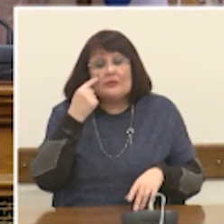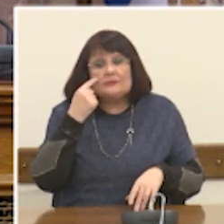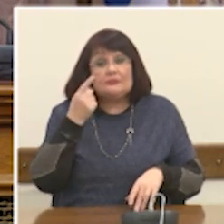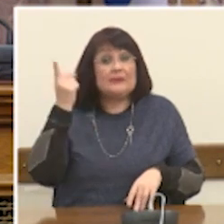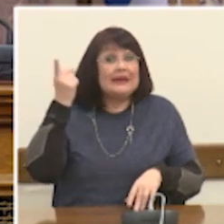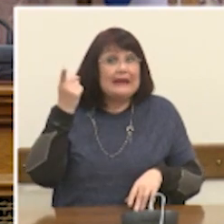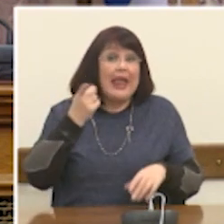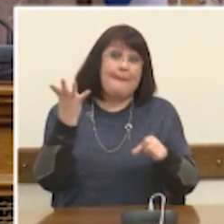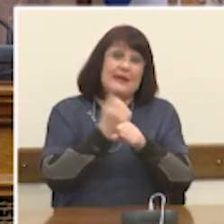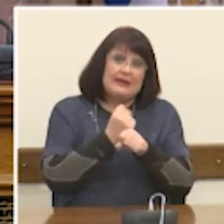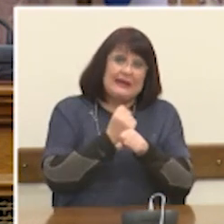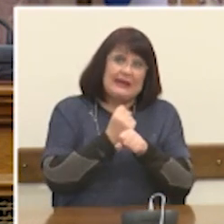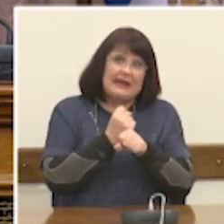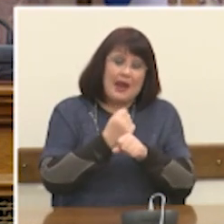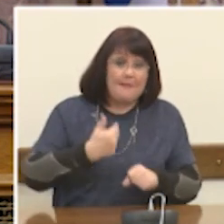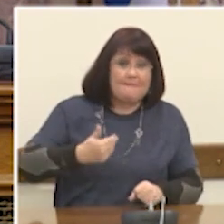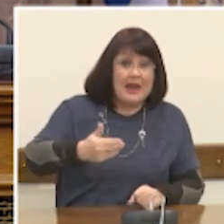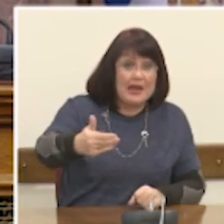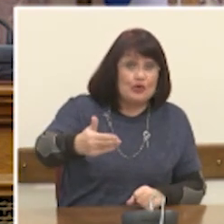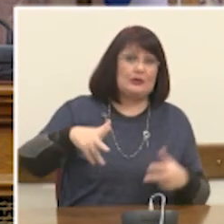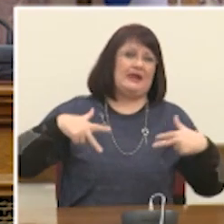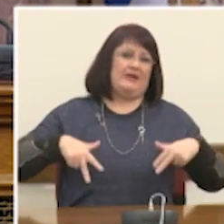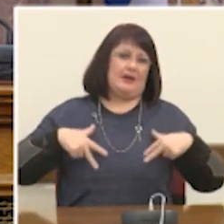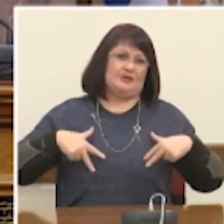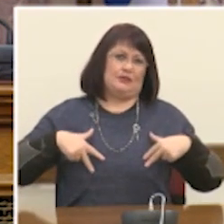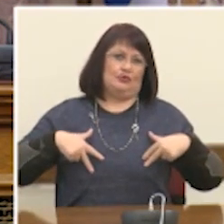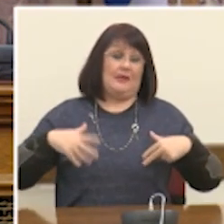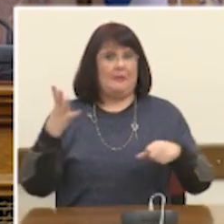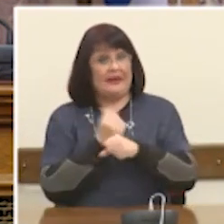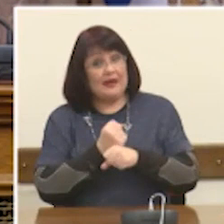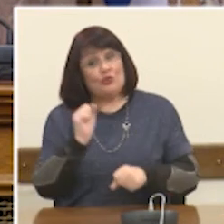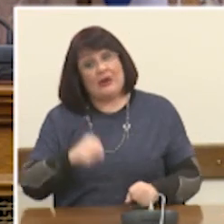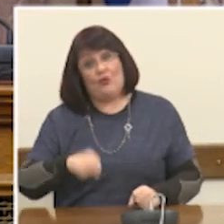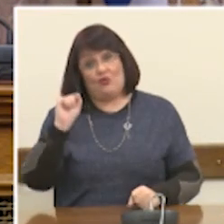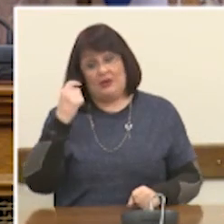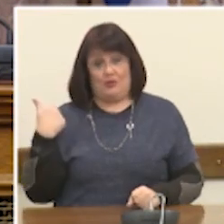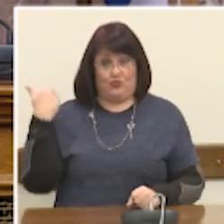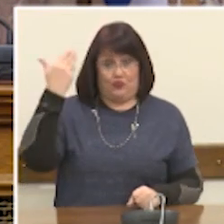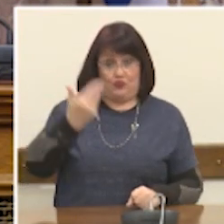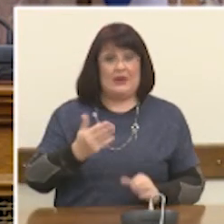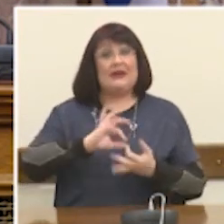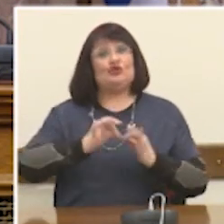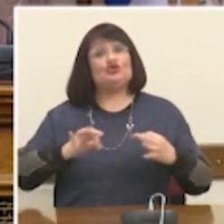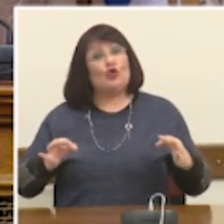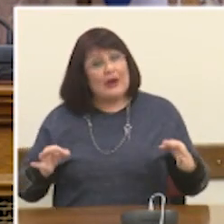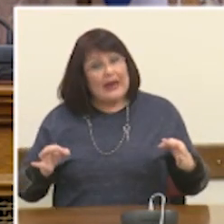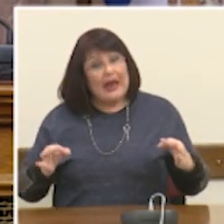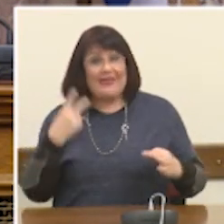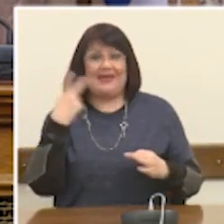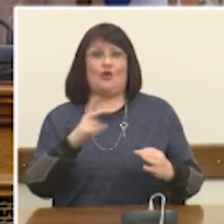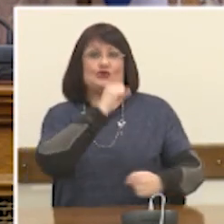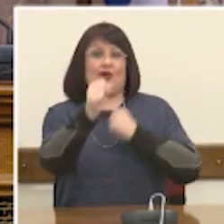επιτυχία των μελλοντικών κυβερνήσεων. Και νομίζω ότι η ιστορία μας, μιας και μιλάμε για τα 200 χρόνια,